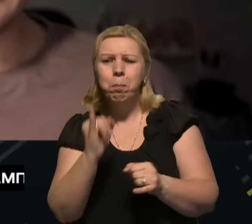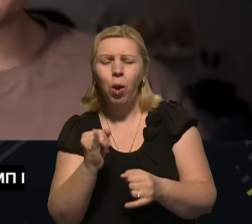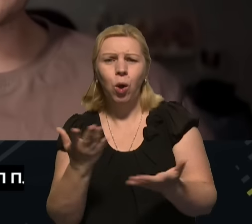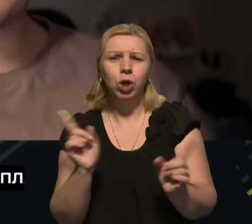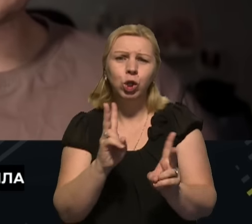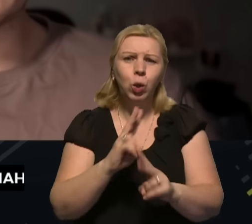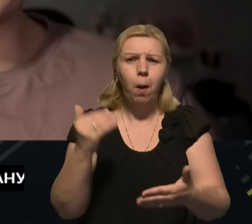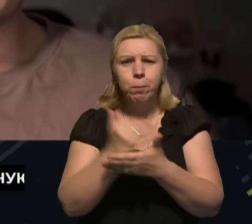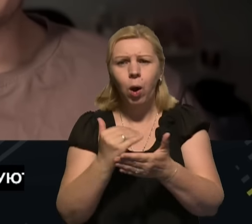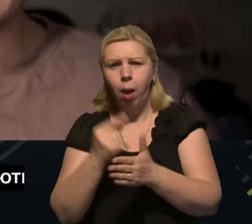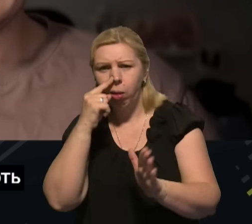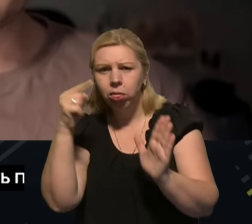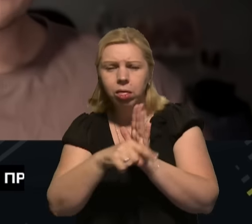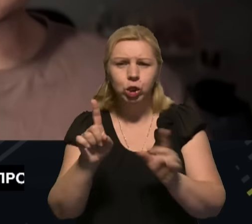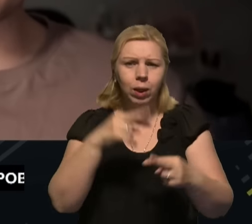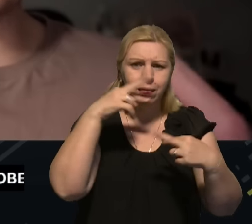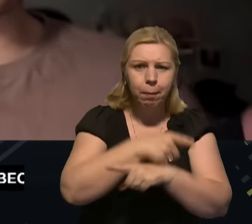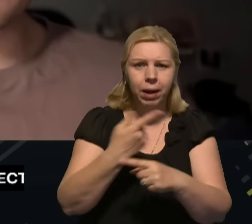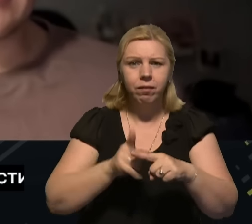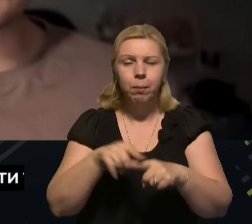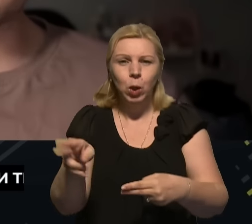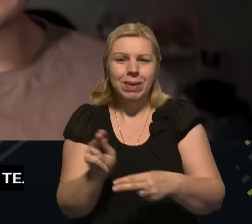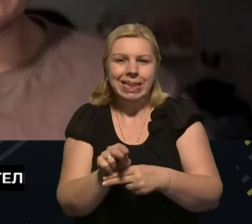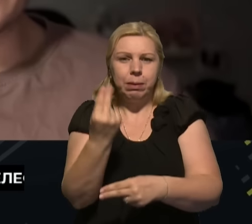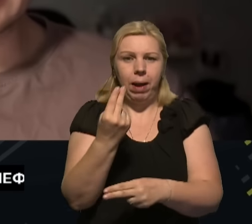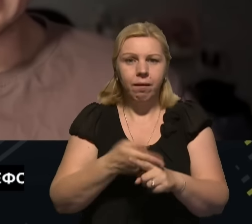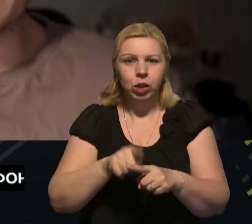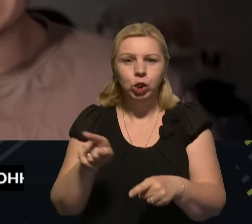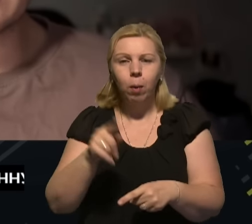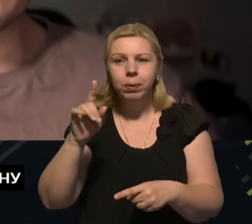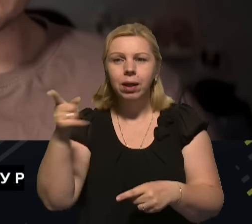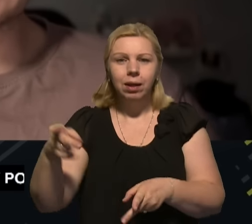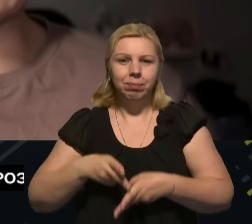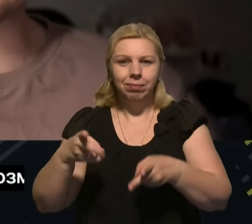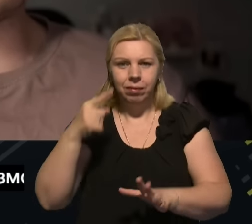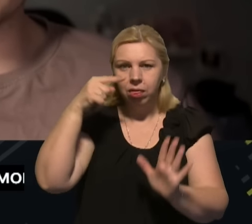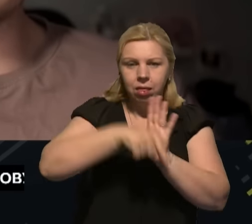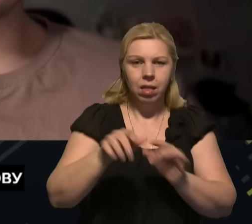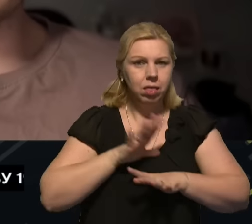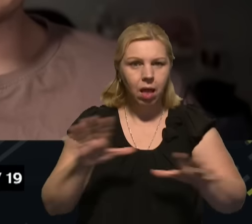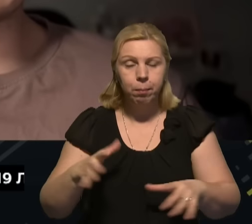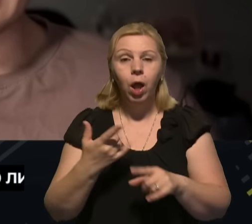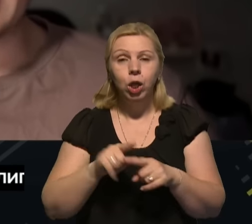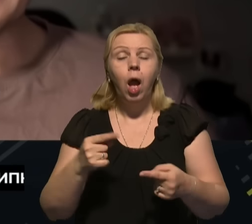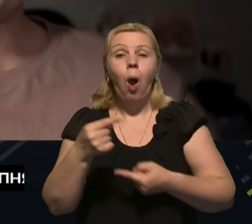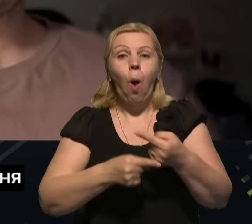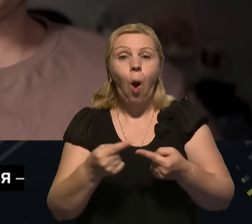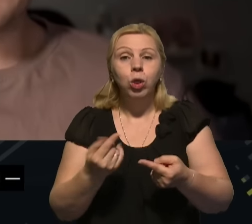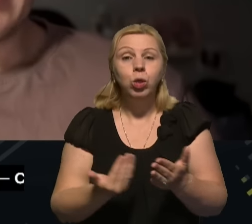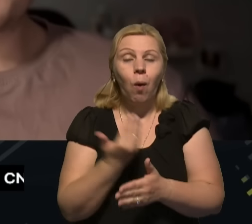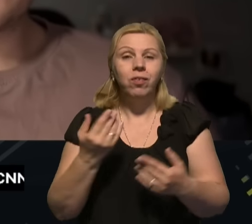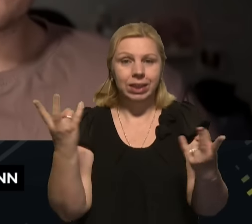якийсь програміст накосячив, і потім це виправили, щоб зловмисники не могли з цим скористатися. Тому оновлювати треба.